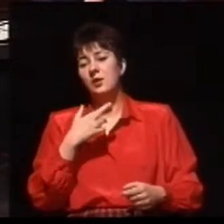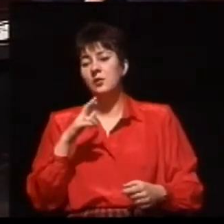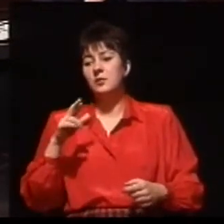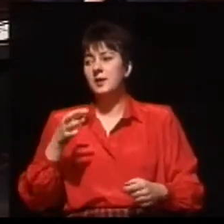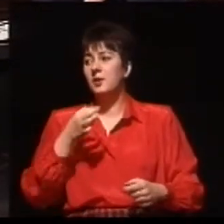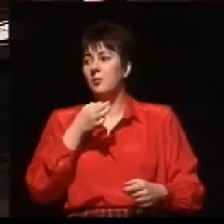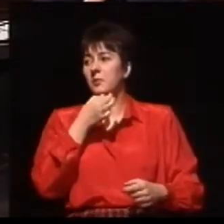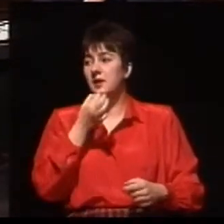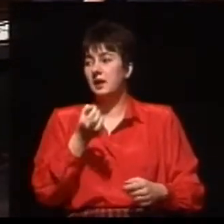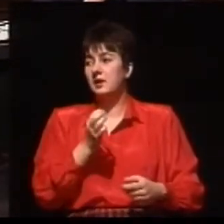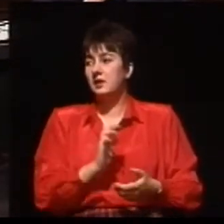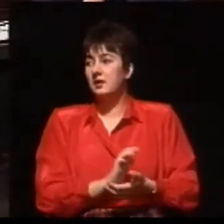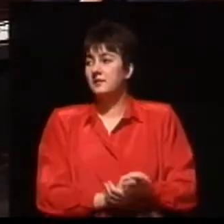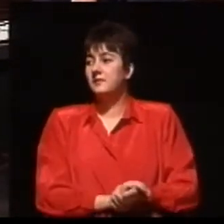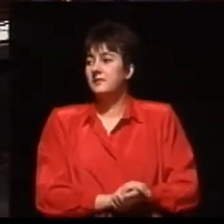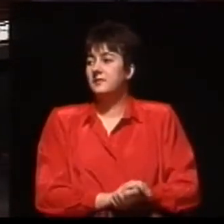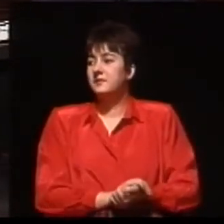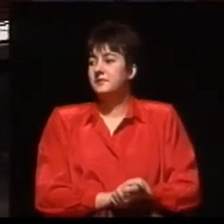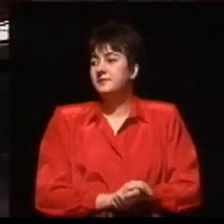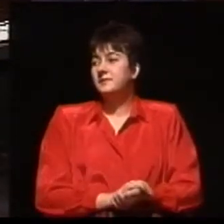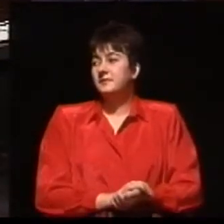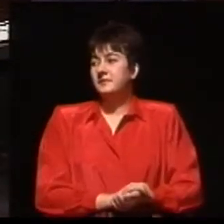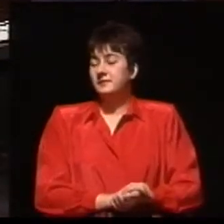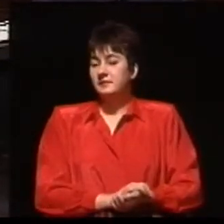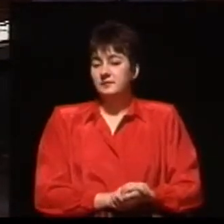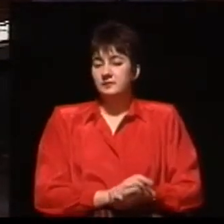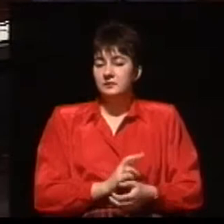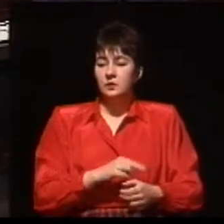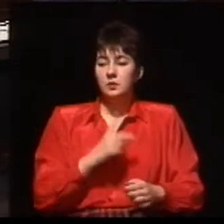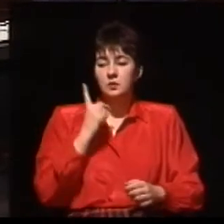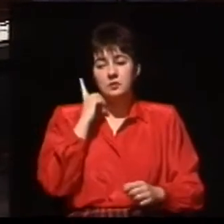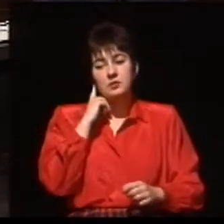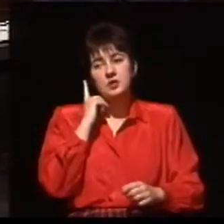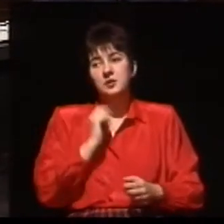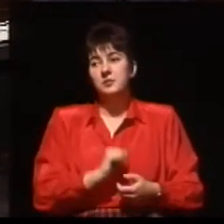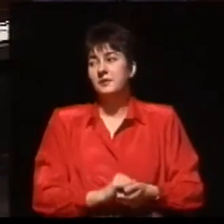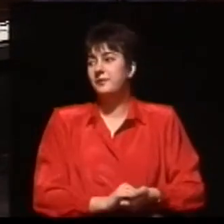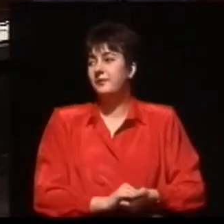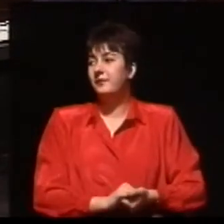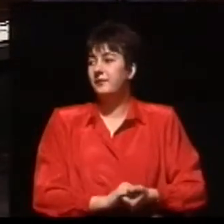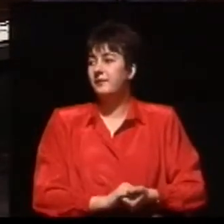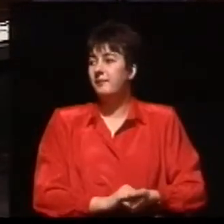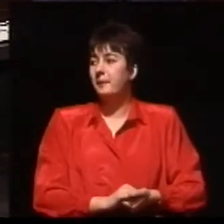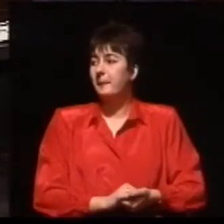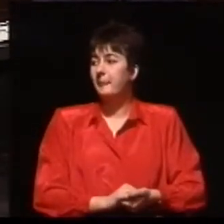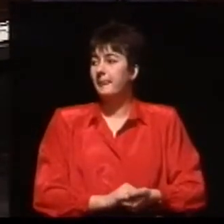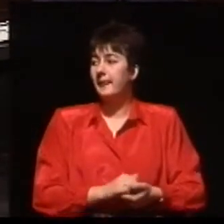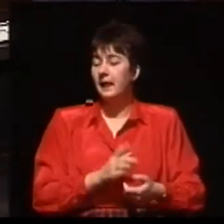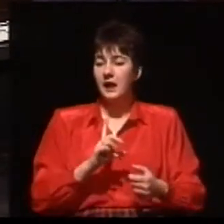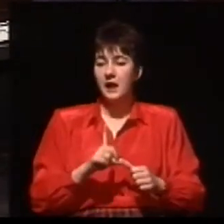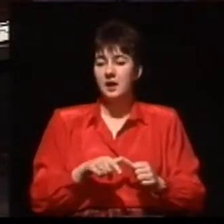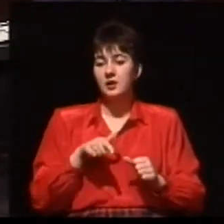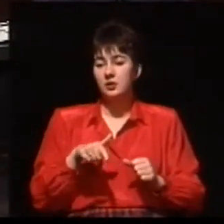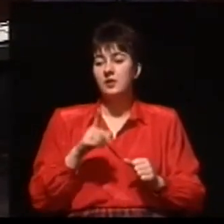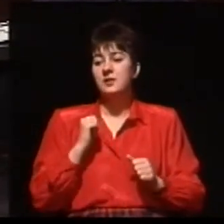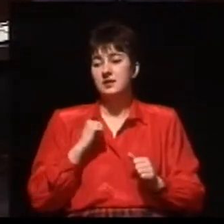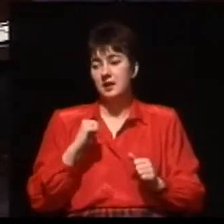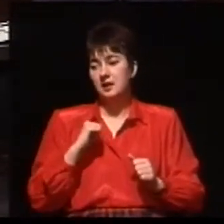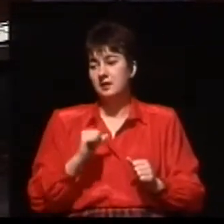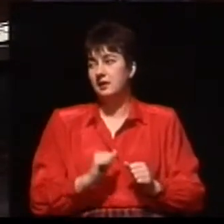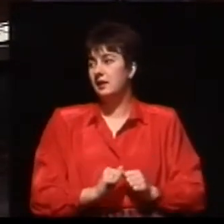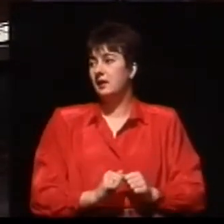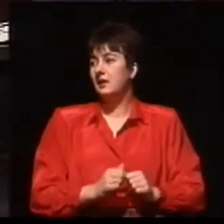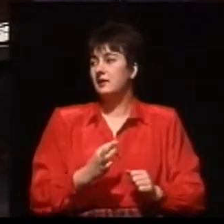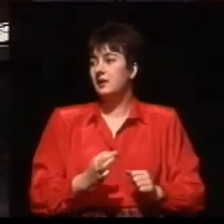osób, które do nas również pisały, które mogą do nas pisać. To za moment. Ja zapytam dalej. Mówiliśmy dużo o tym implancie.